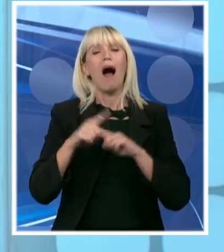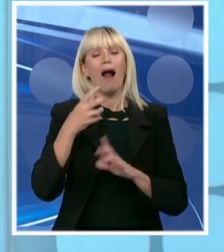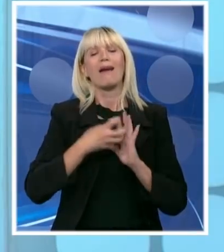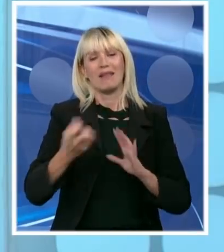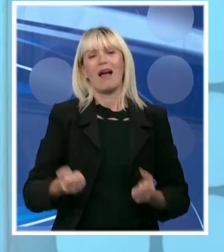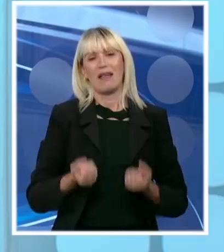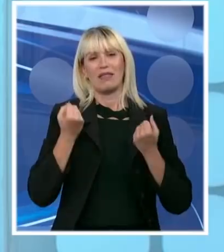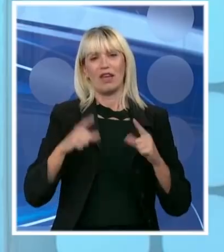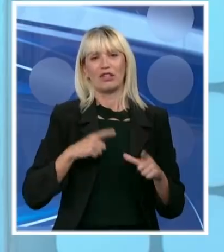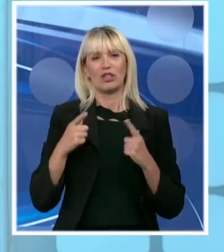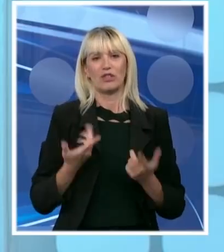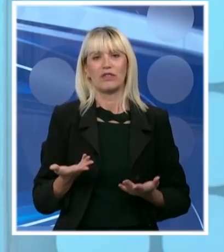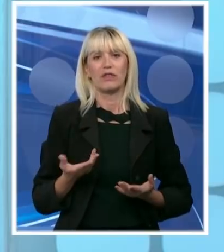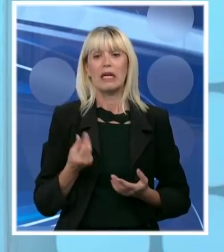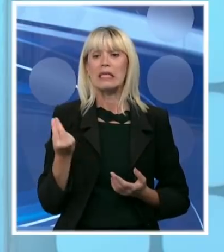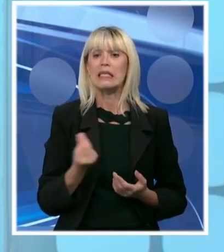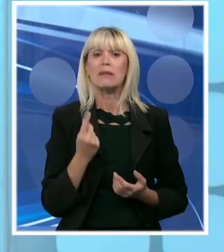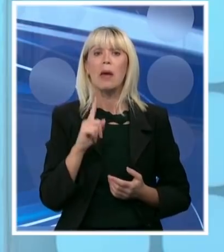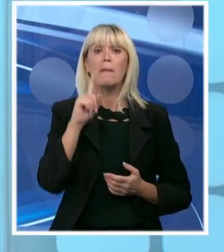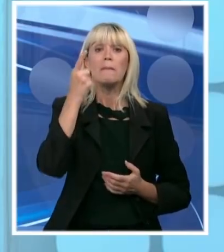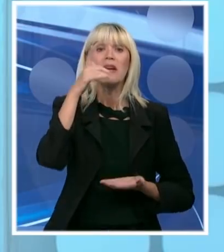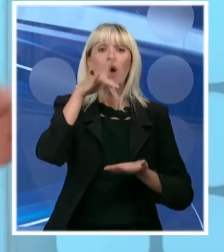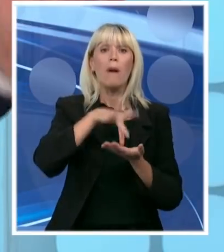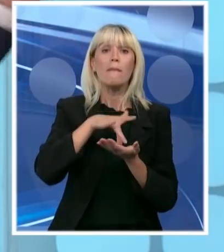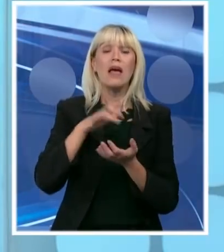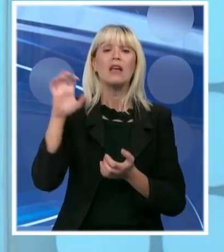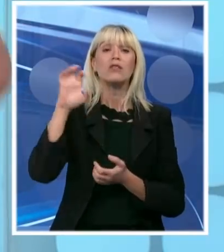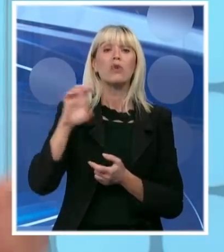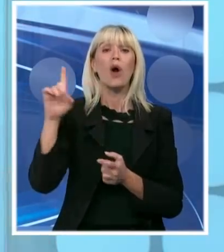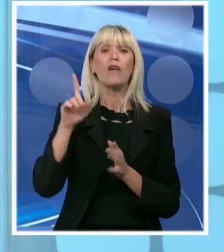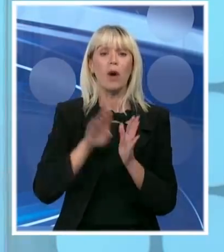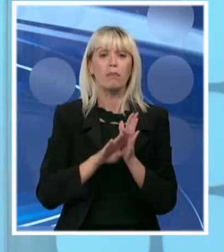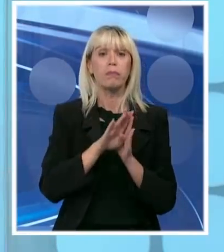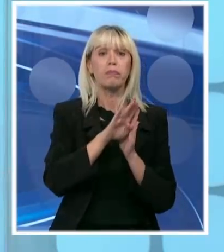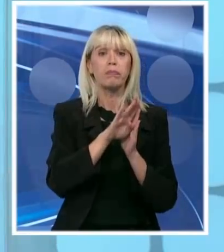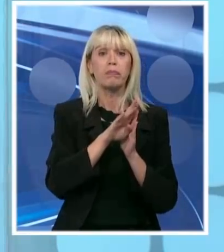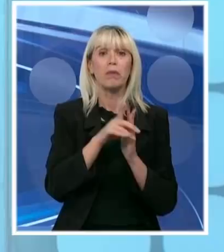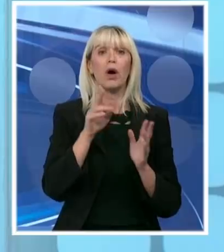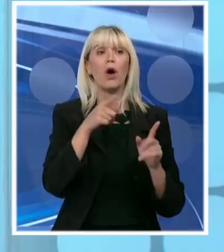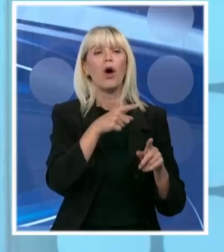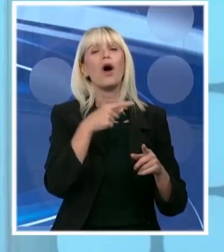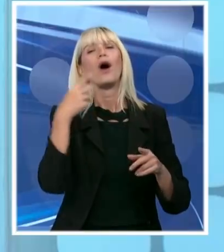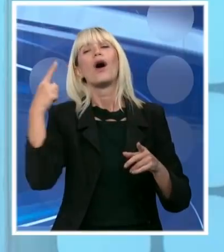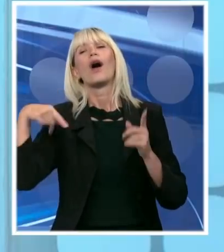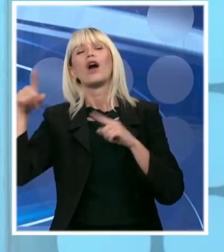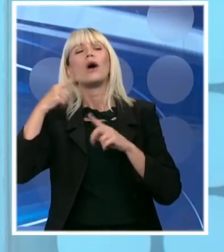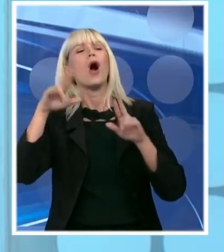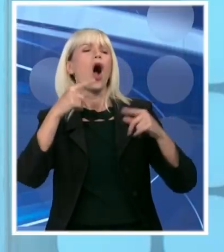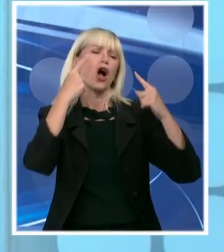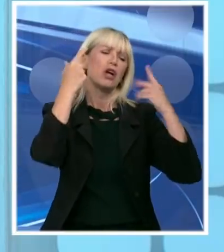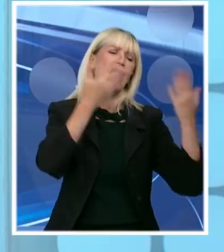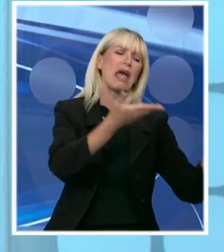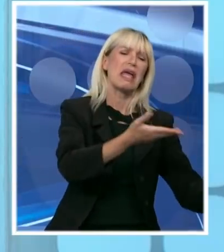Srbije je prva u Evropi po stopi rasta. Kažu, pa to može Kina, Južni su, može, pa dok nisu bili oni, onda ste nam govorili da smo